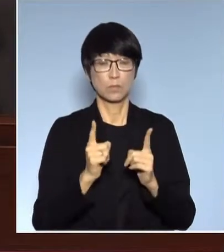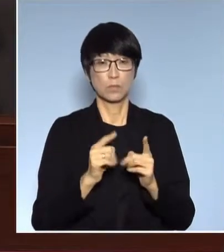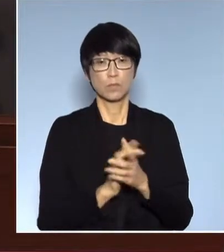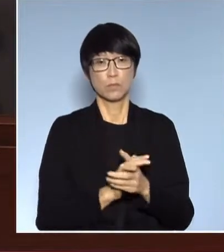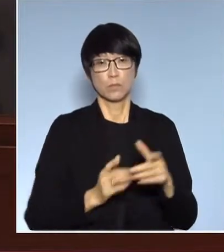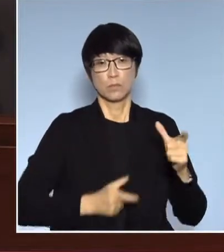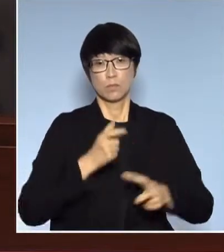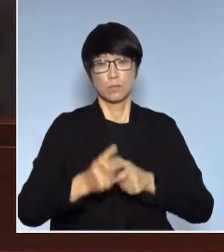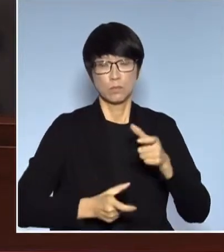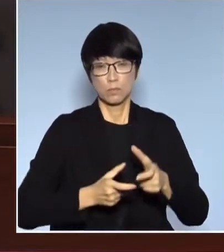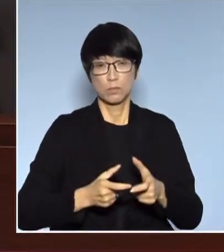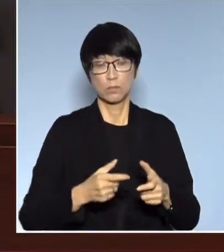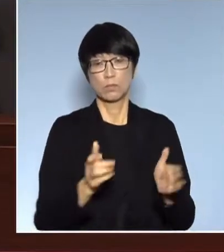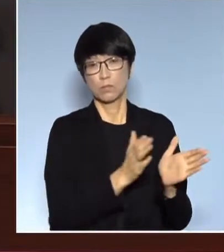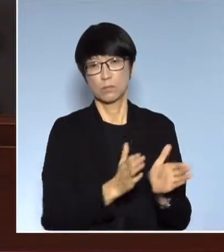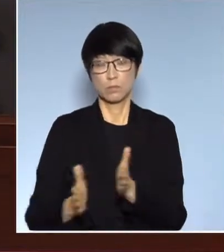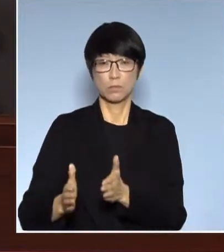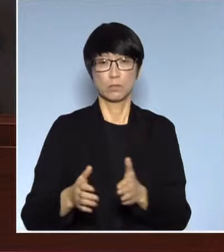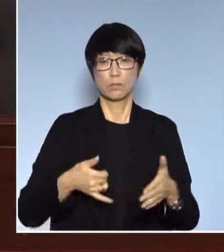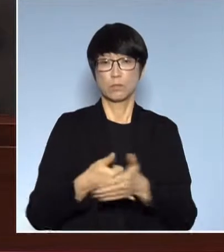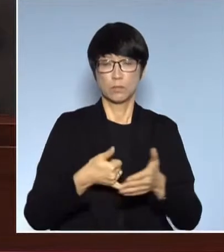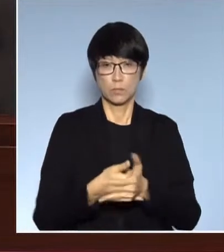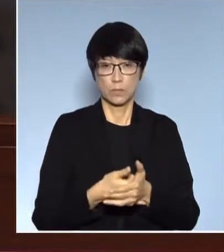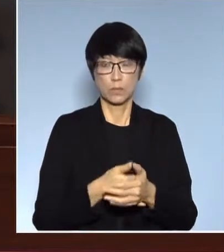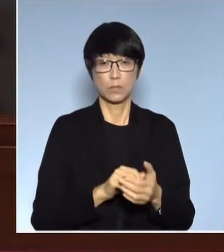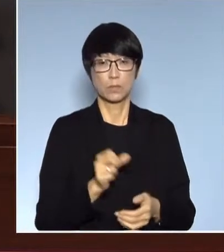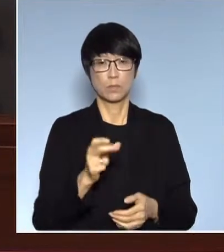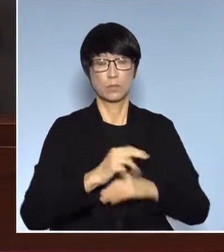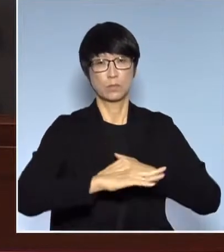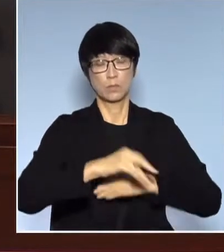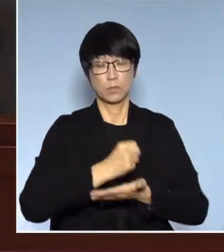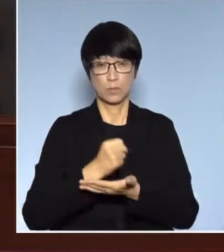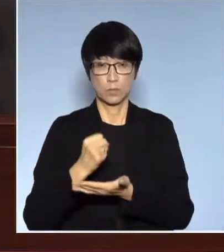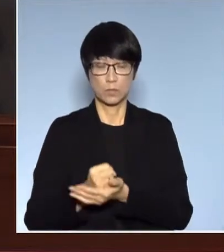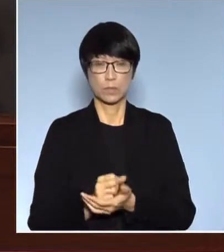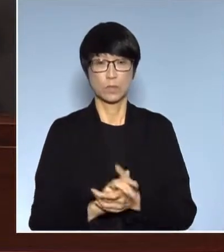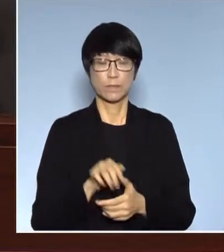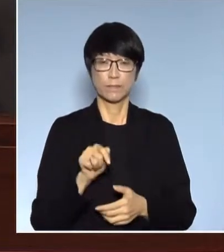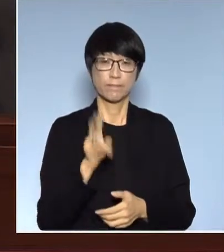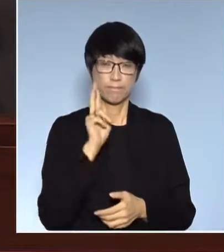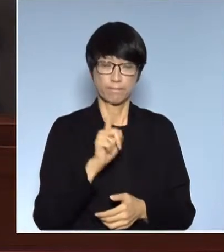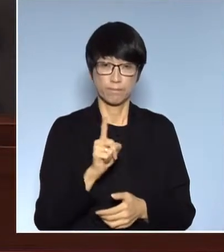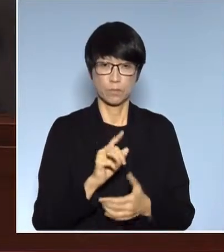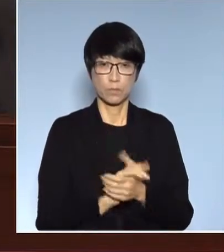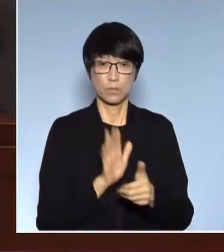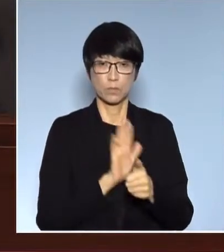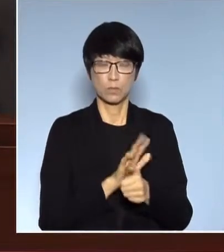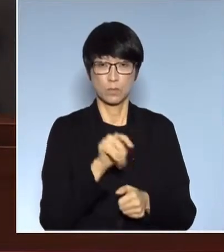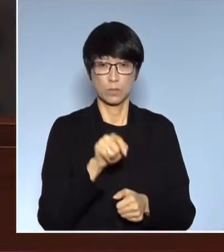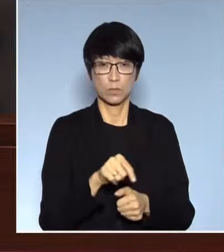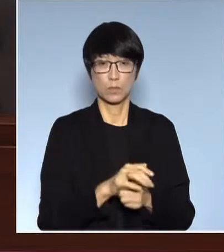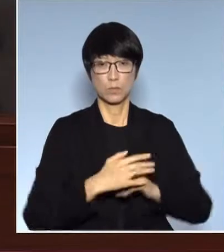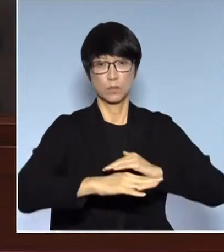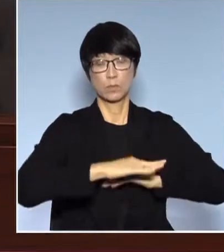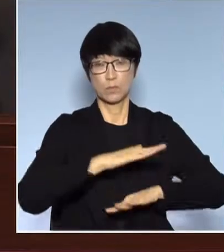成效不得暢順的時間那我用一地兩檢那這個問題就是他們說的就是你怎麼可以保障到邊界的